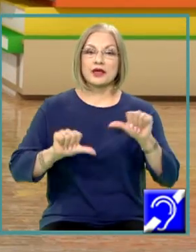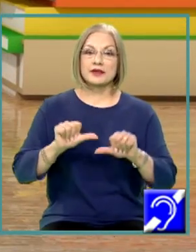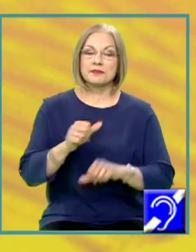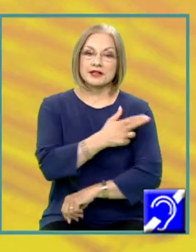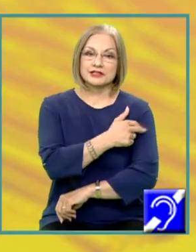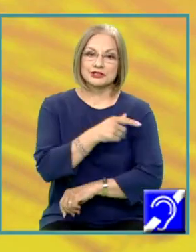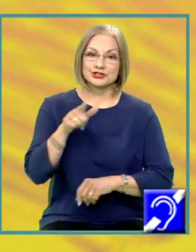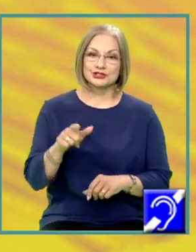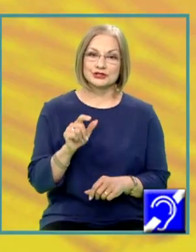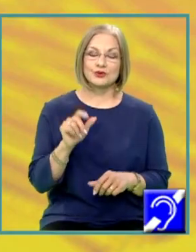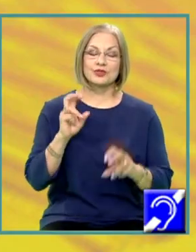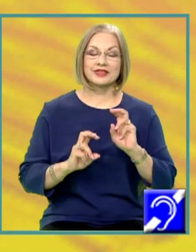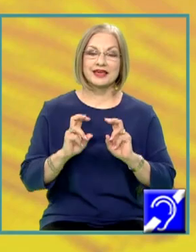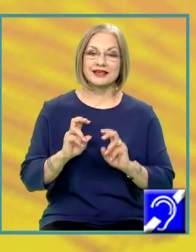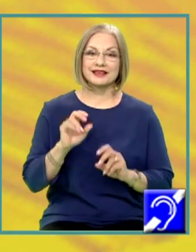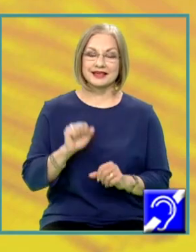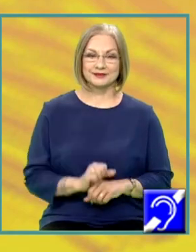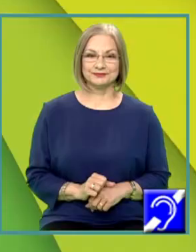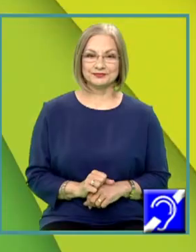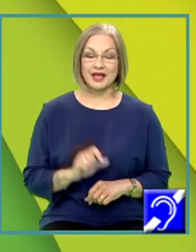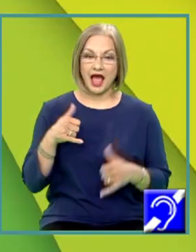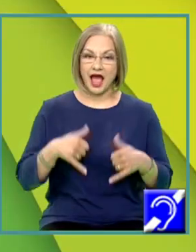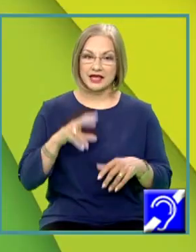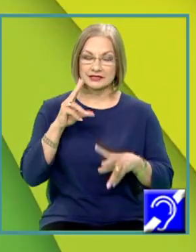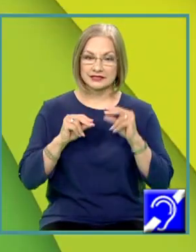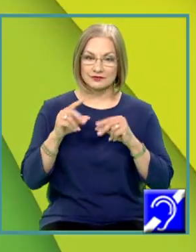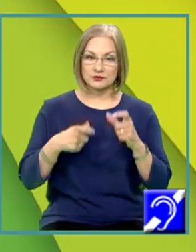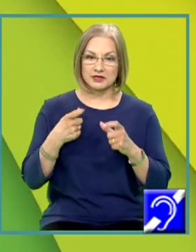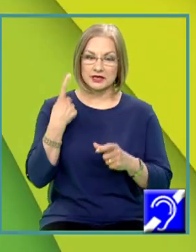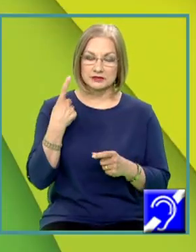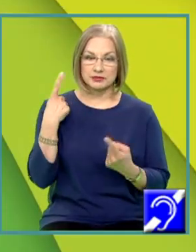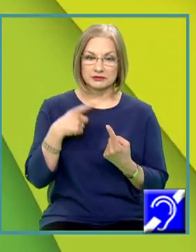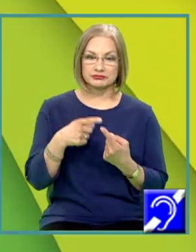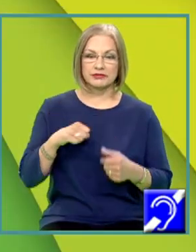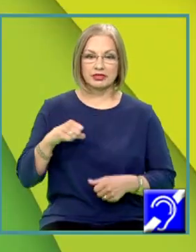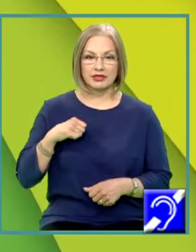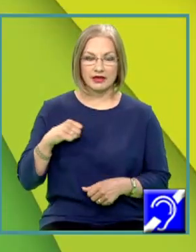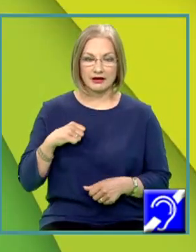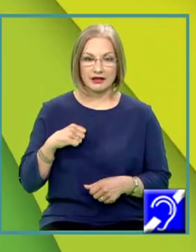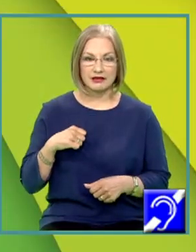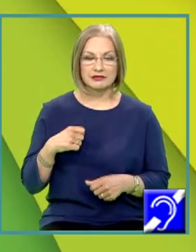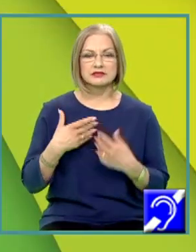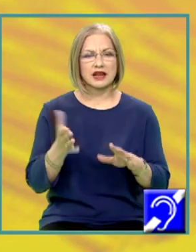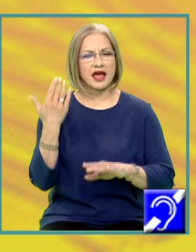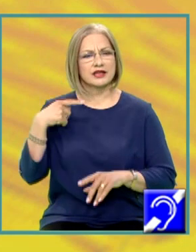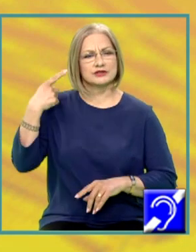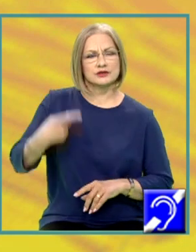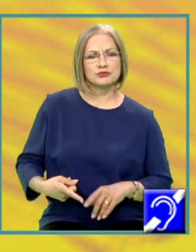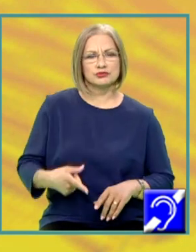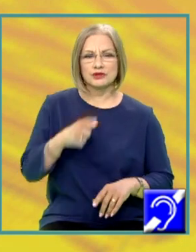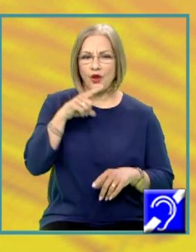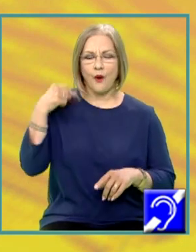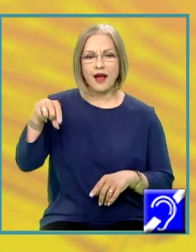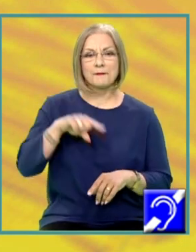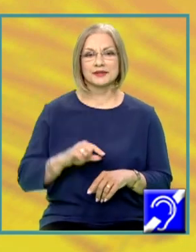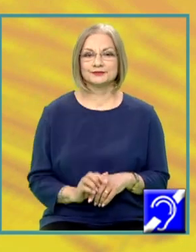Astăzi vom discuta despre o noțiune care a fost de interes încă de la începuturile omenirii, și anume